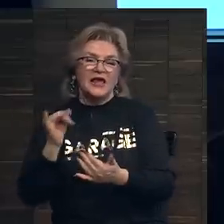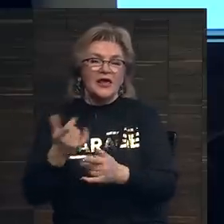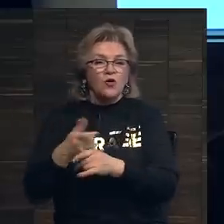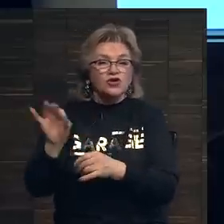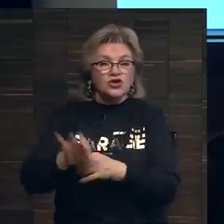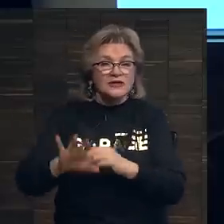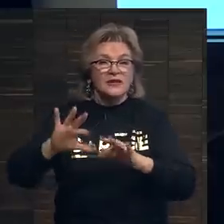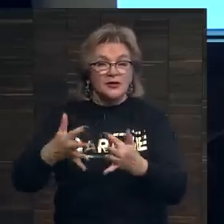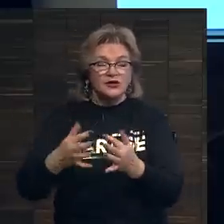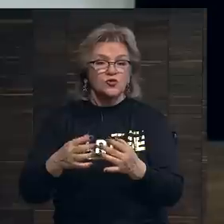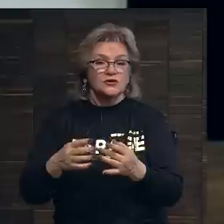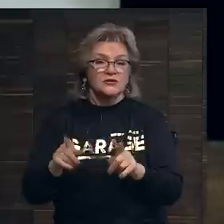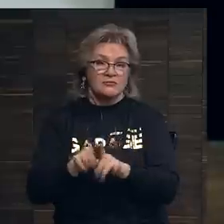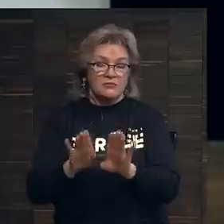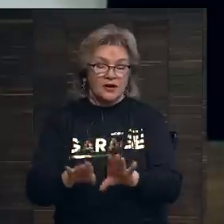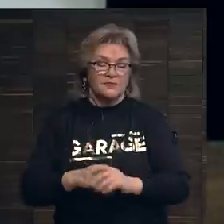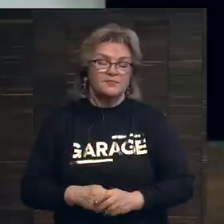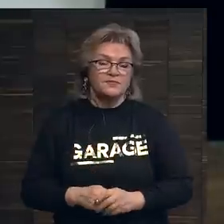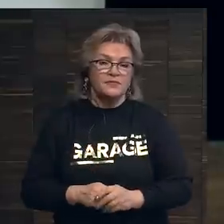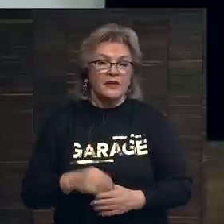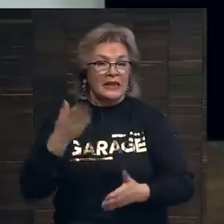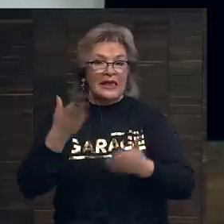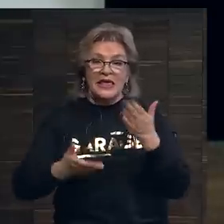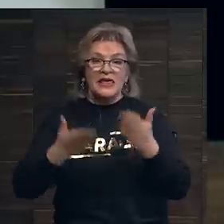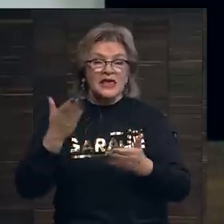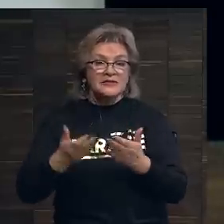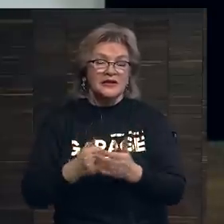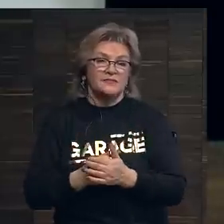очень часто происходит следующее. Если